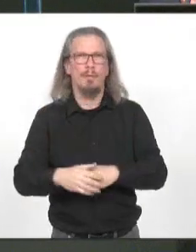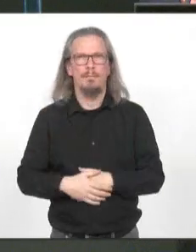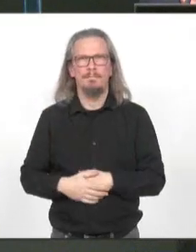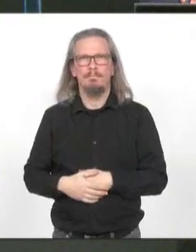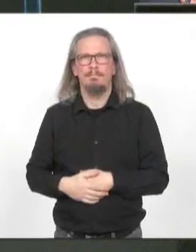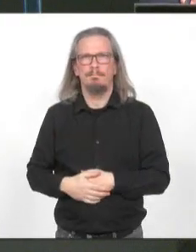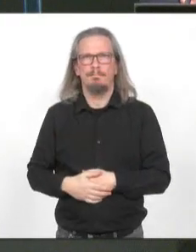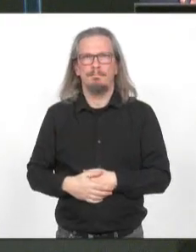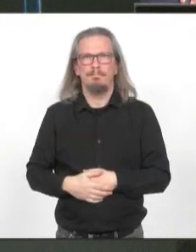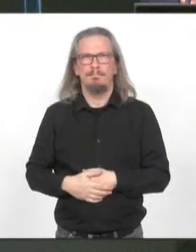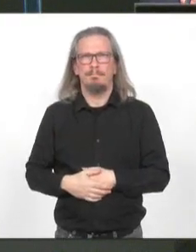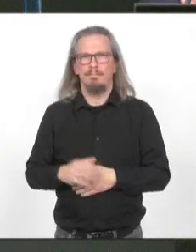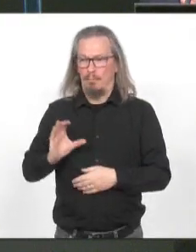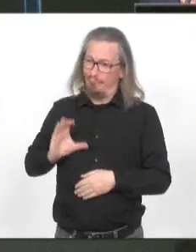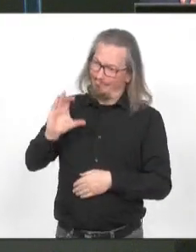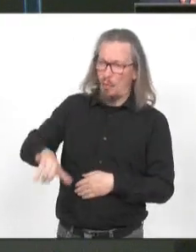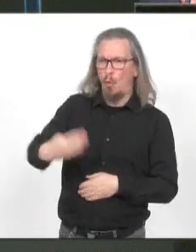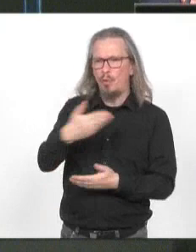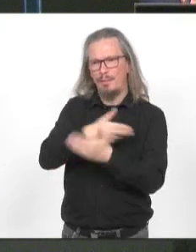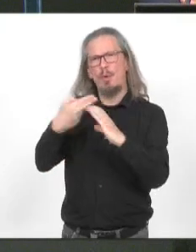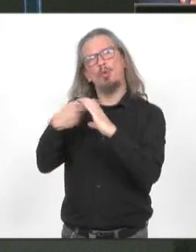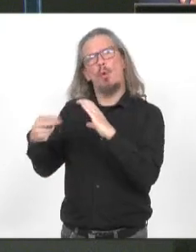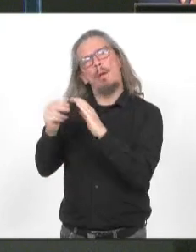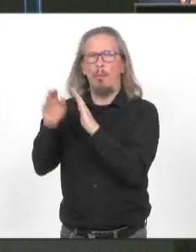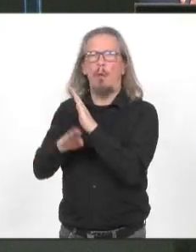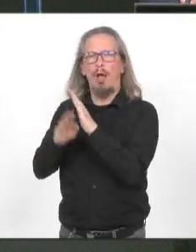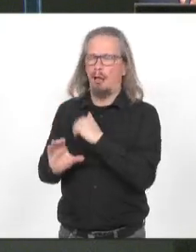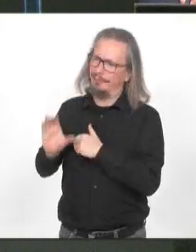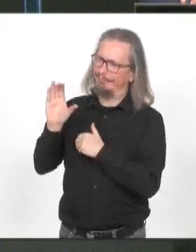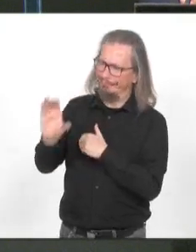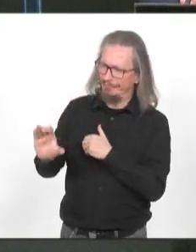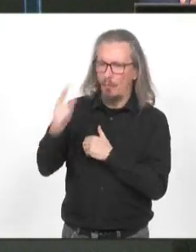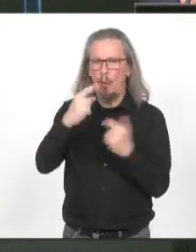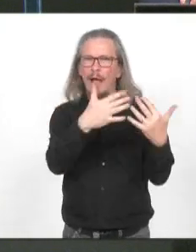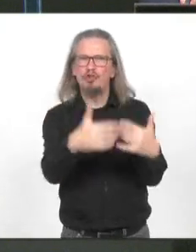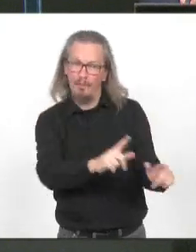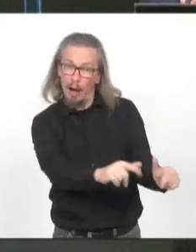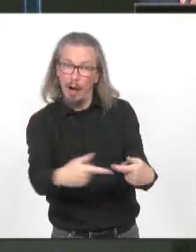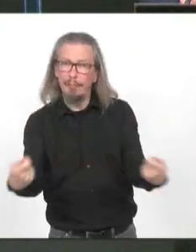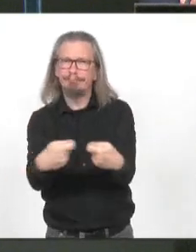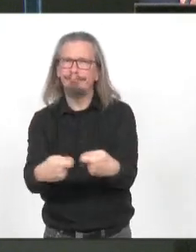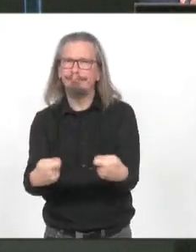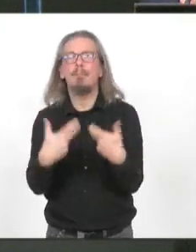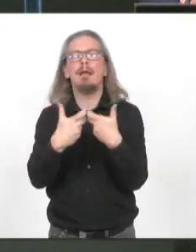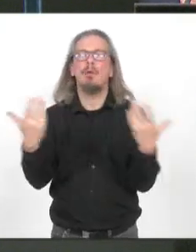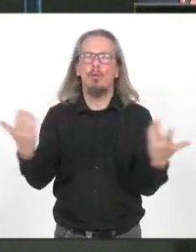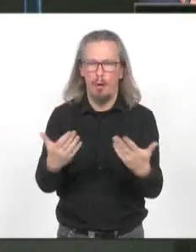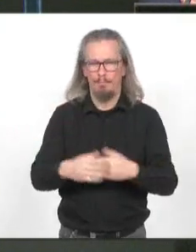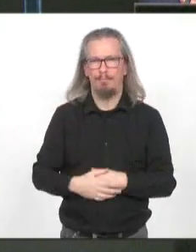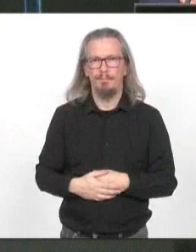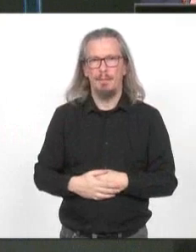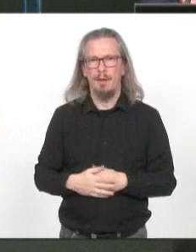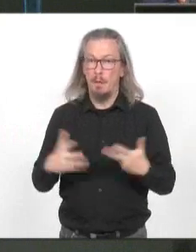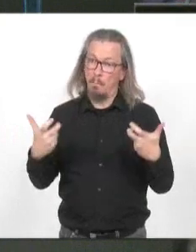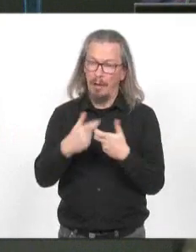Quand je dis qu'il faut mettre cette somme de 11 millions moins que cela en correspondance avec des éléments chiffrés, je veux évoquer le coût